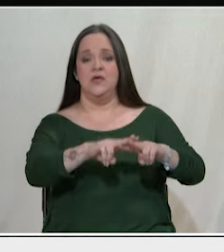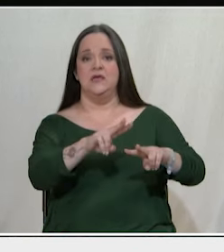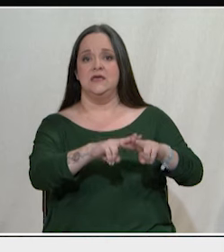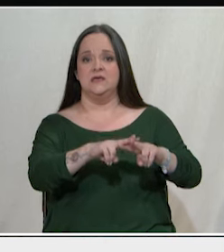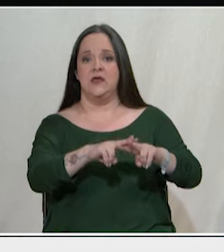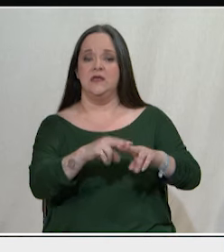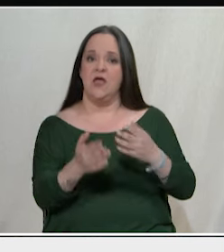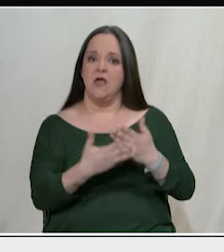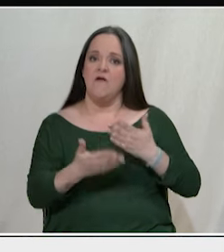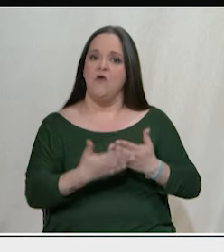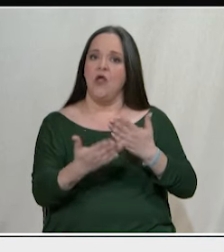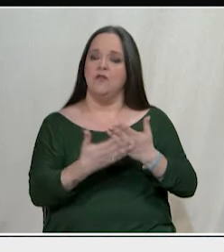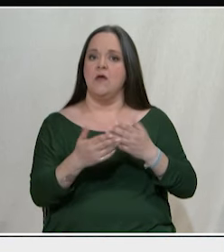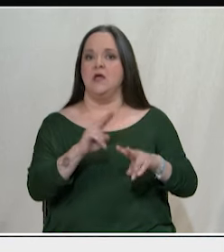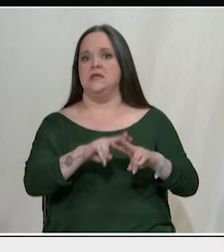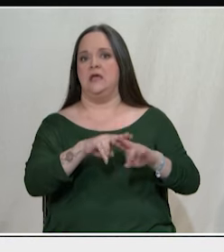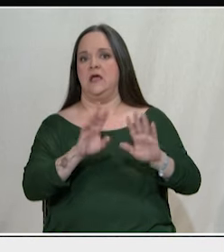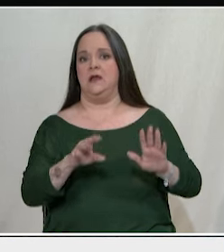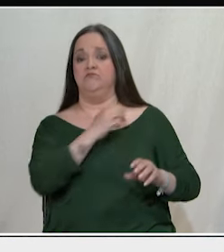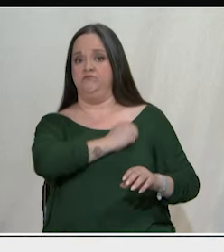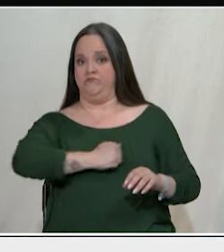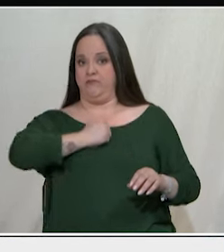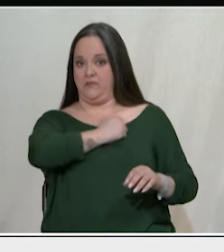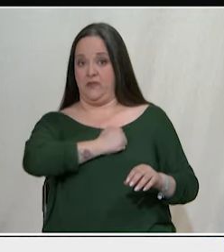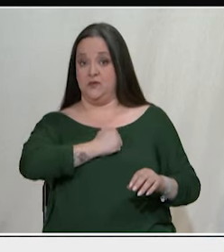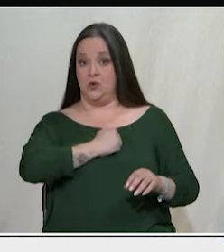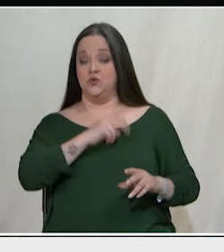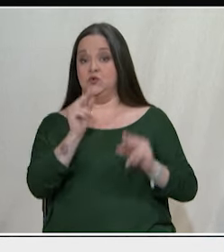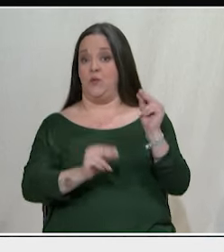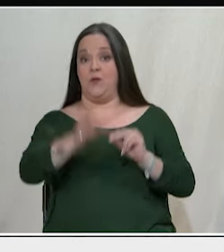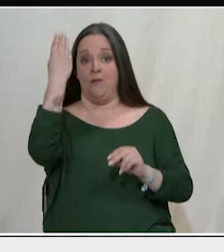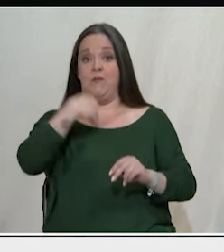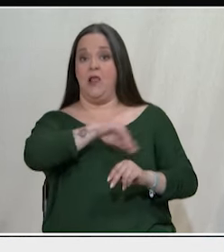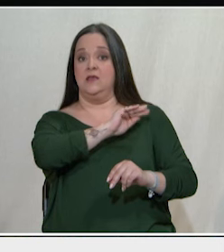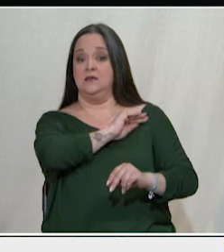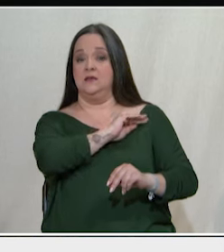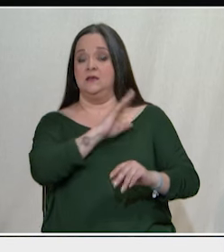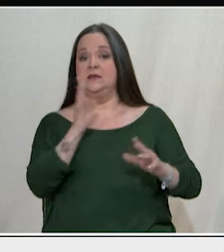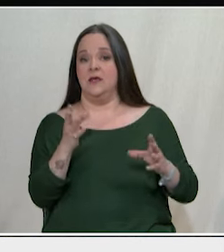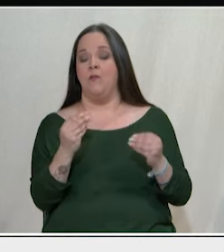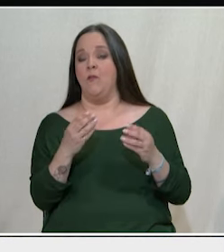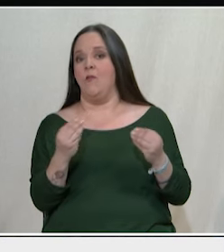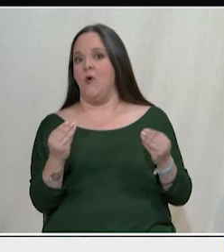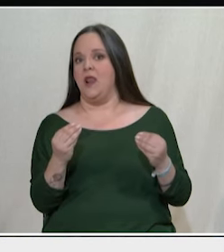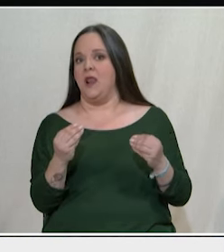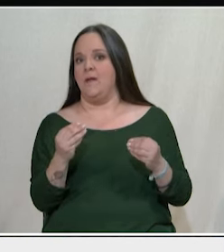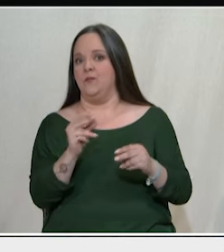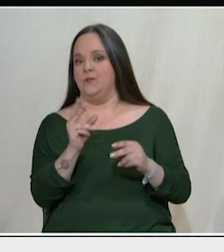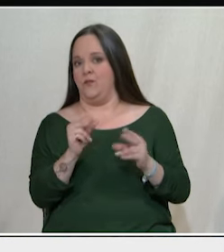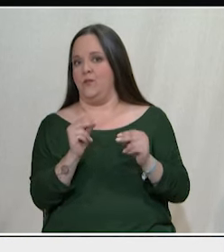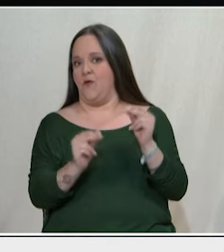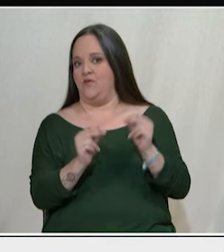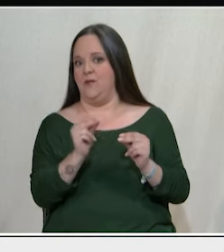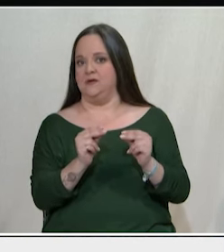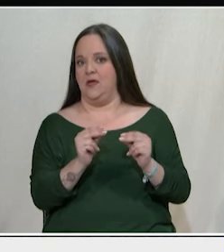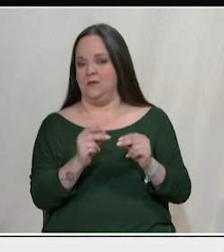παροχή βοήθειας. Δυστυχώς, το πρόβλημα της Παλαιστίνης είναι μόνο ένα κομμάτι από το πρόβλημα του πολέμου που η απειλή